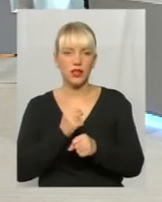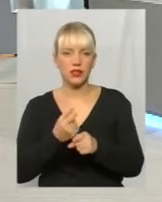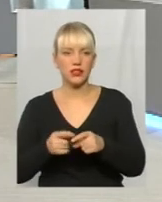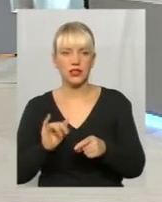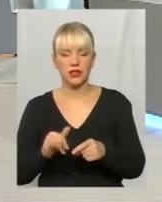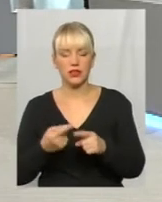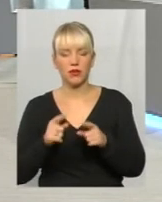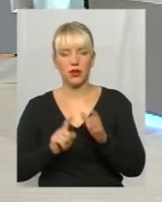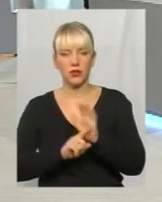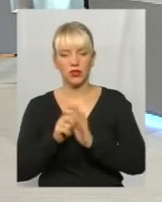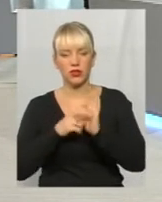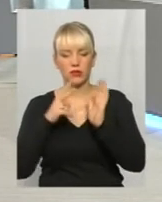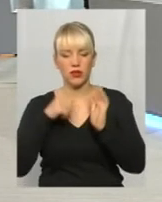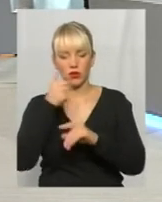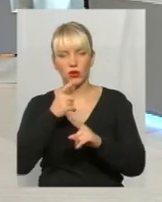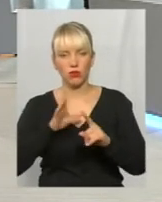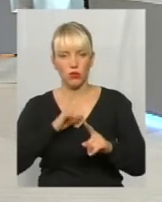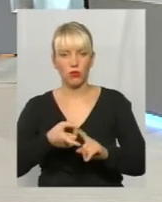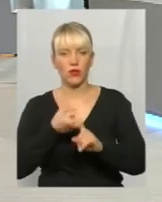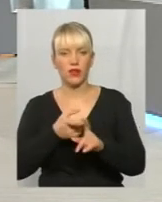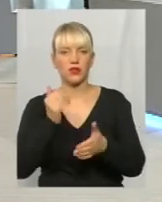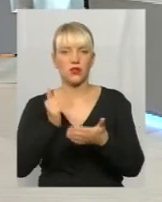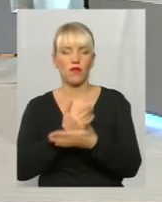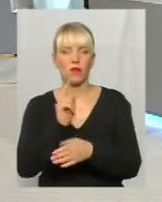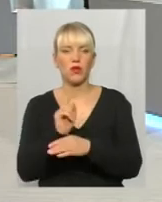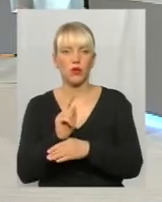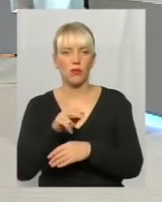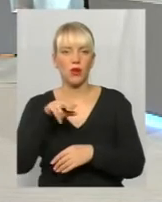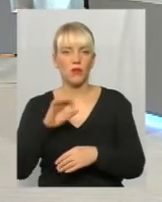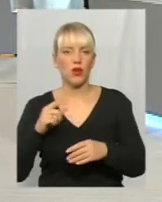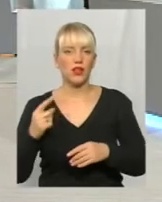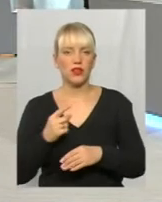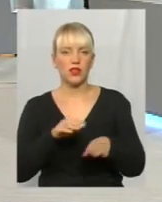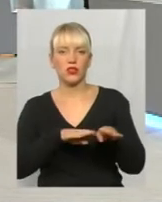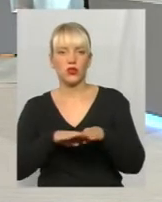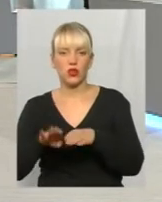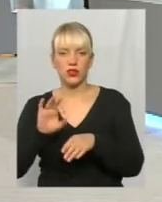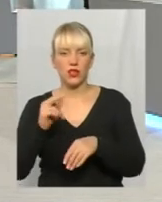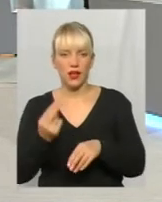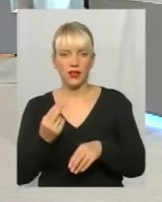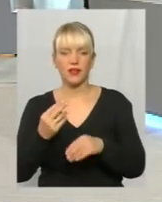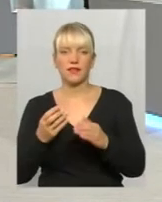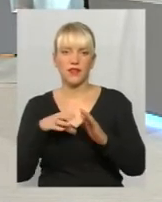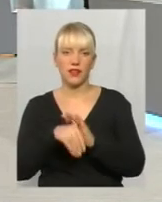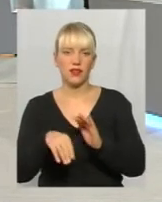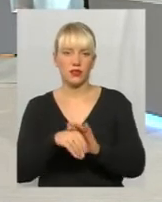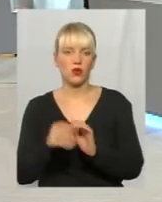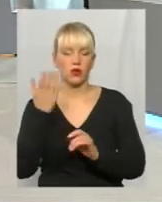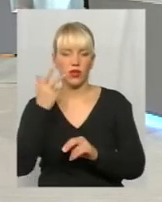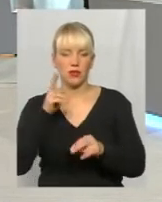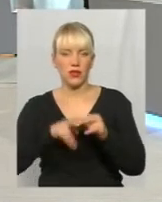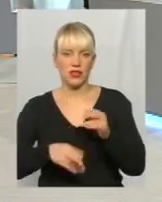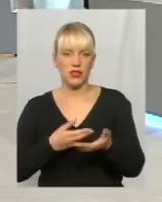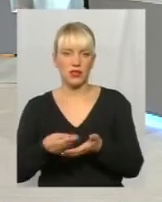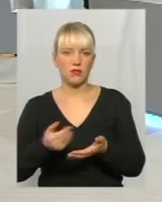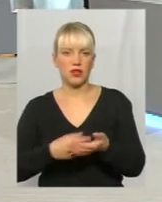'язано з цими новими нормами по єдиному соціальному внеску, коли передписали сплачувати всім,